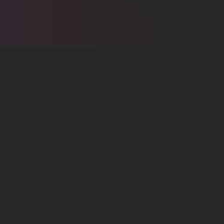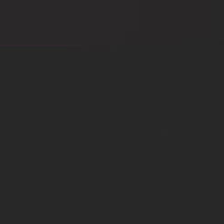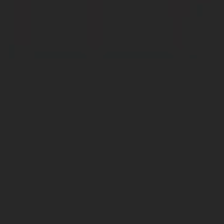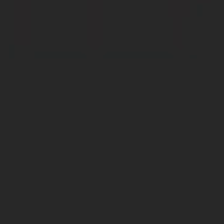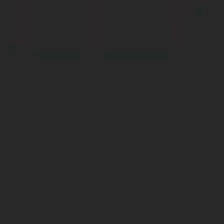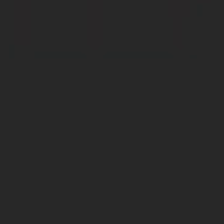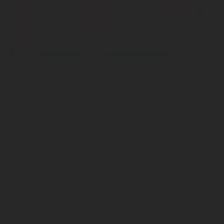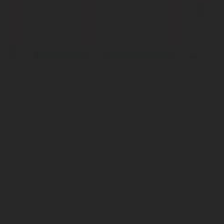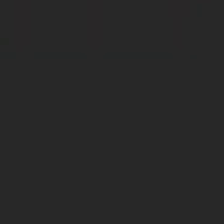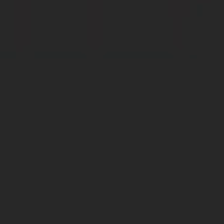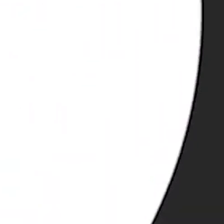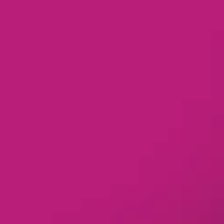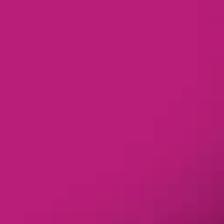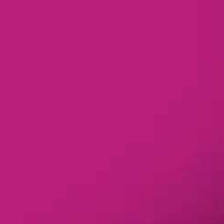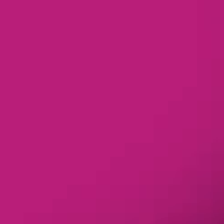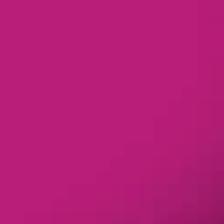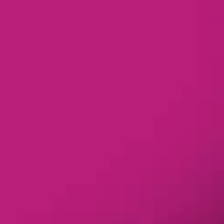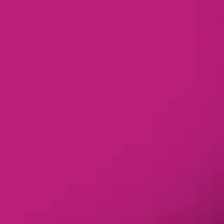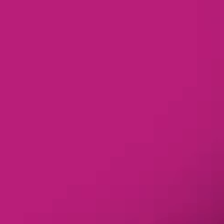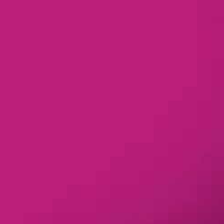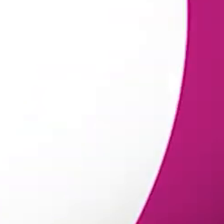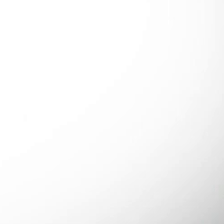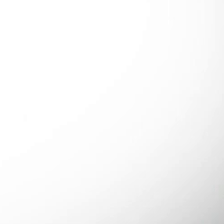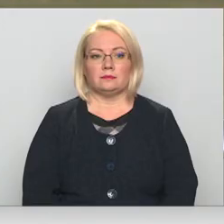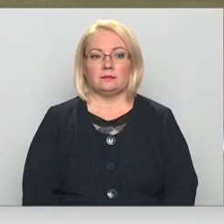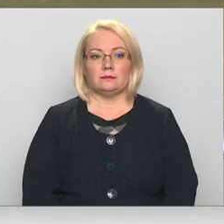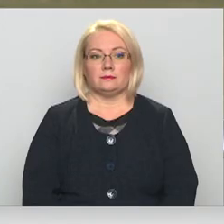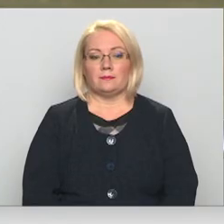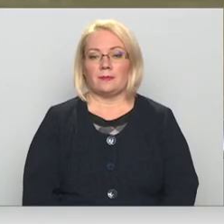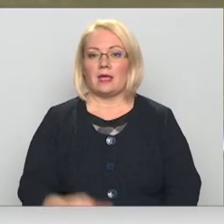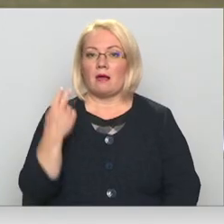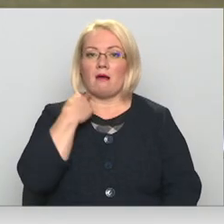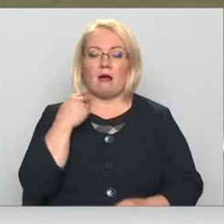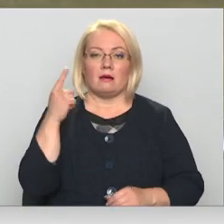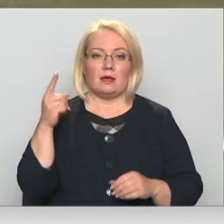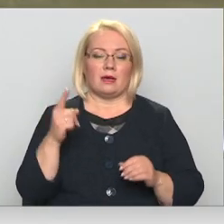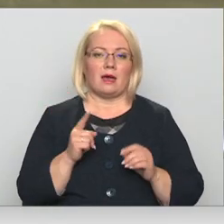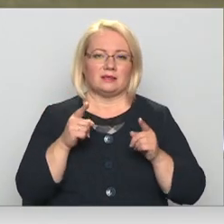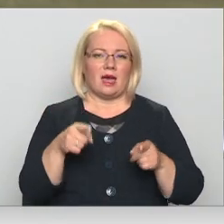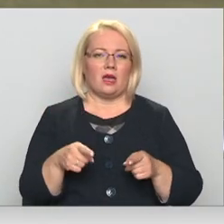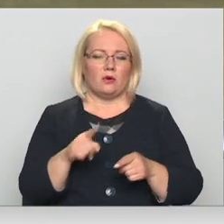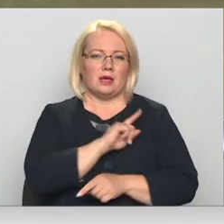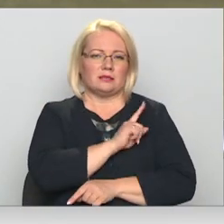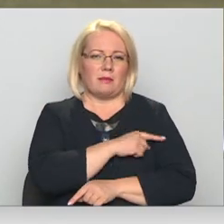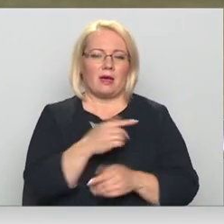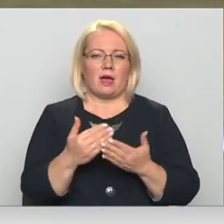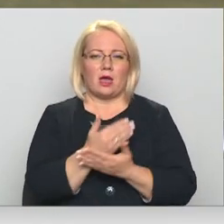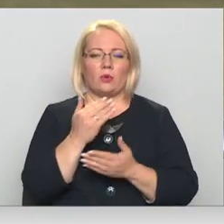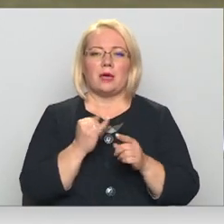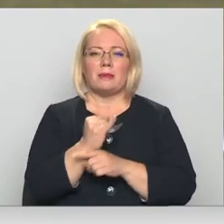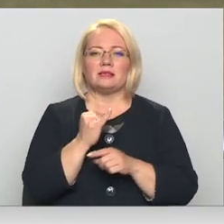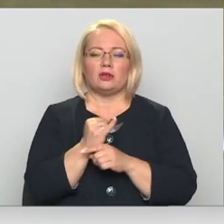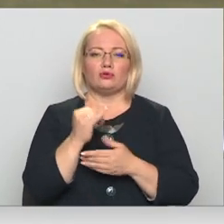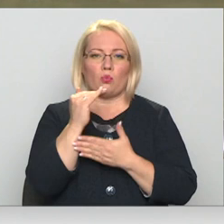Re! Viss ēters ir te! Lielbritānijā stājoties spēkā jaunajiem ieceļošanas